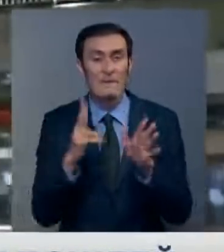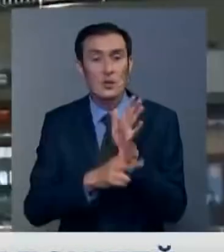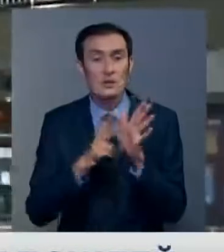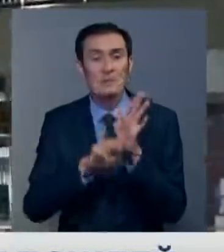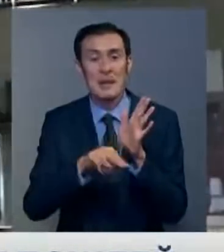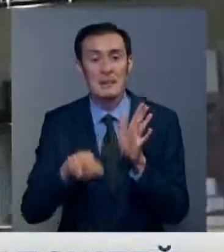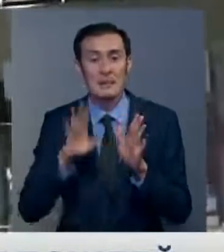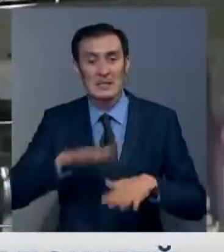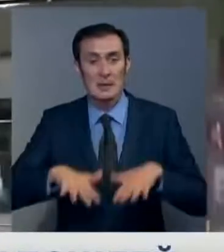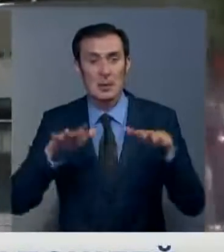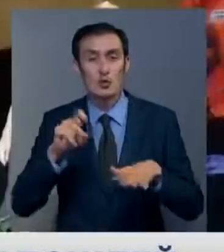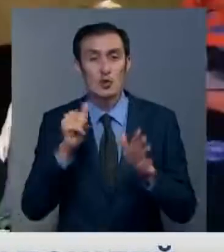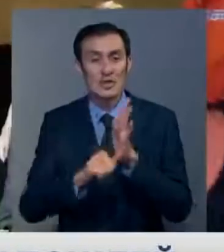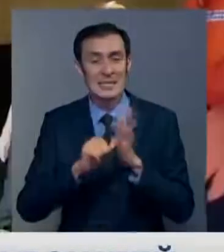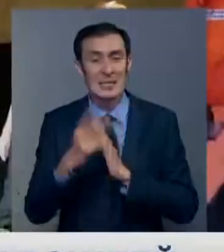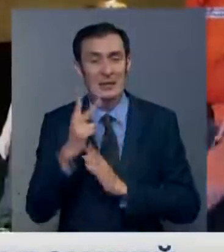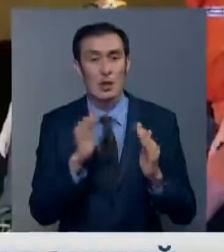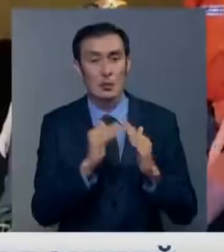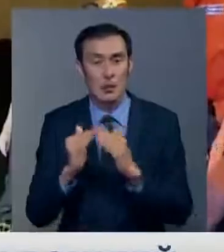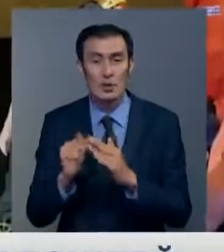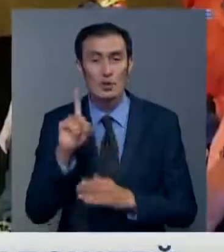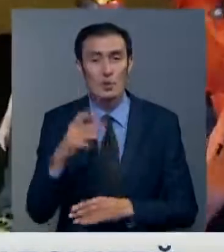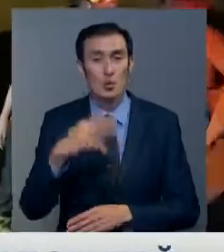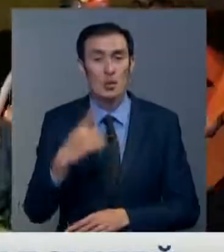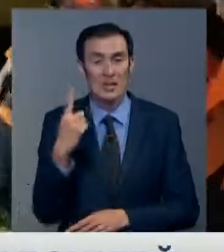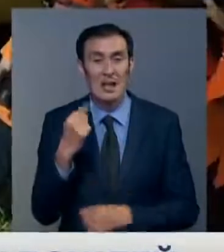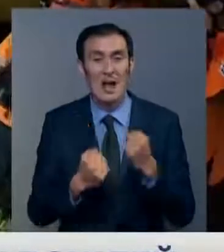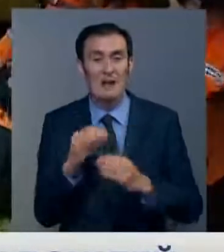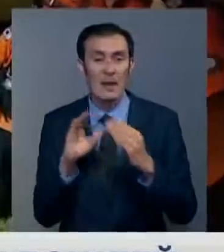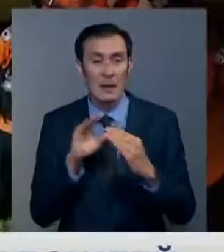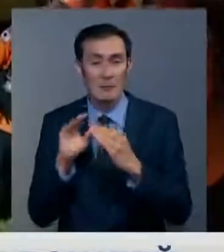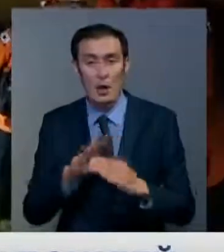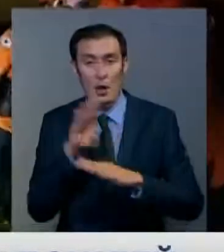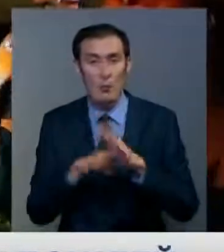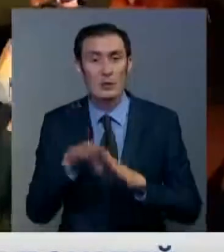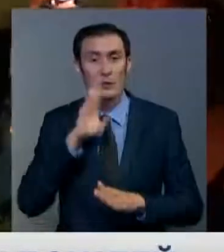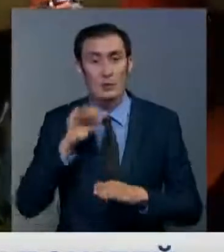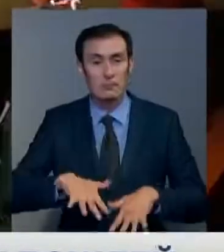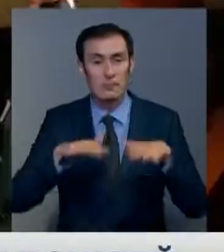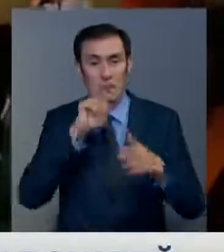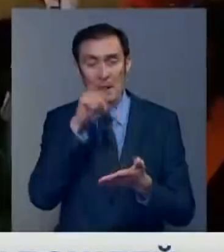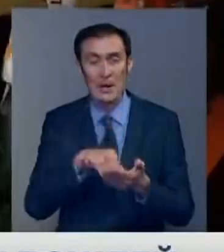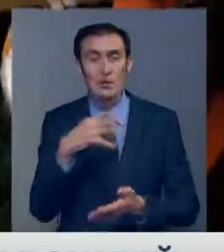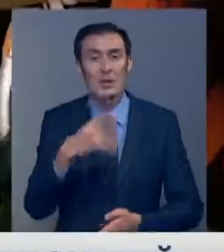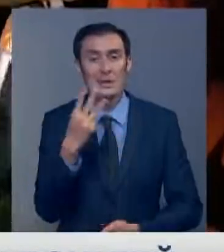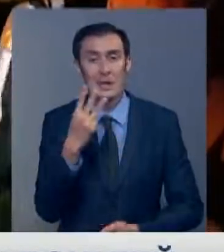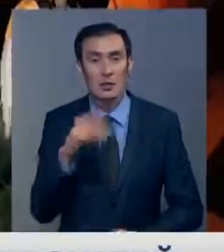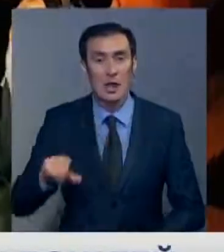осадков. Затопило 162 дома и 141 автомобиль. Под водой оказались 43 дороги.